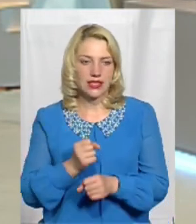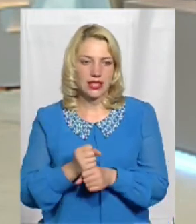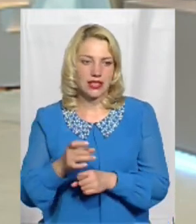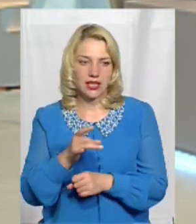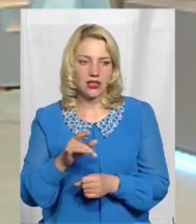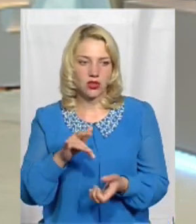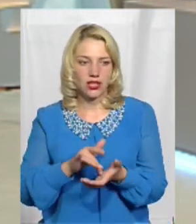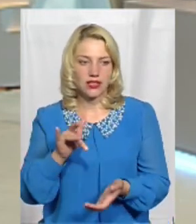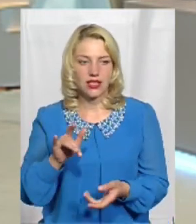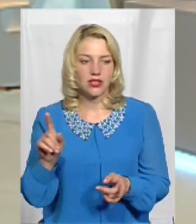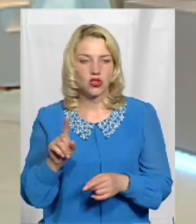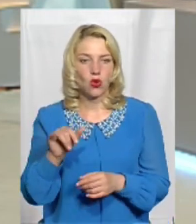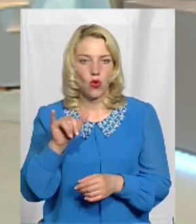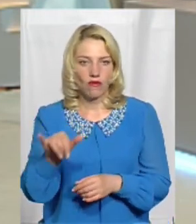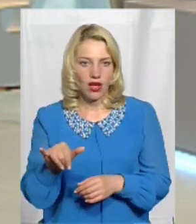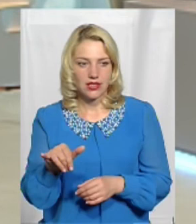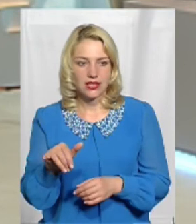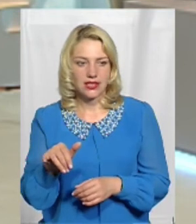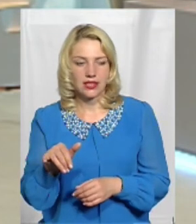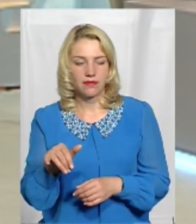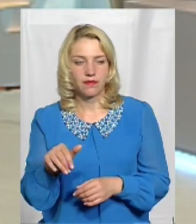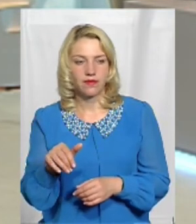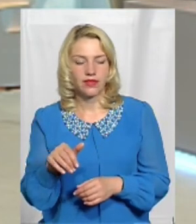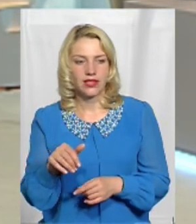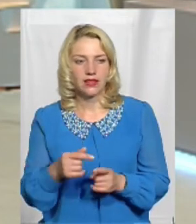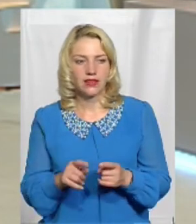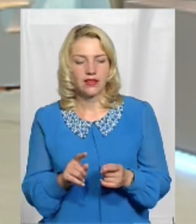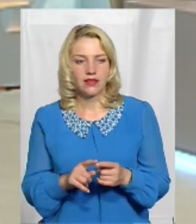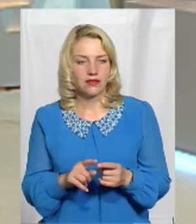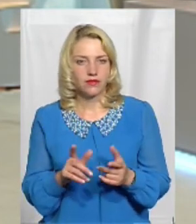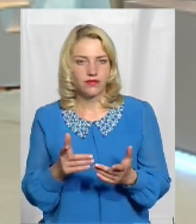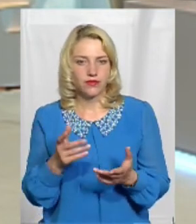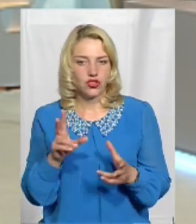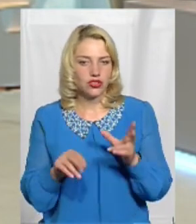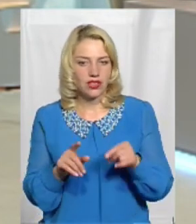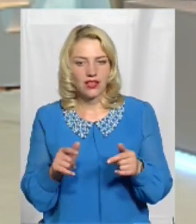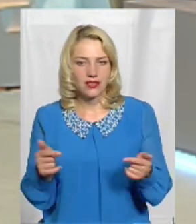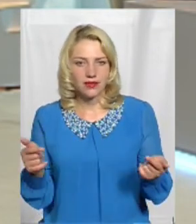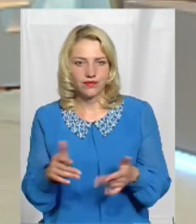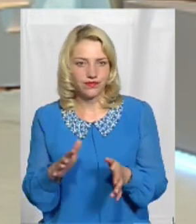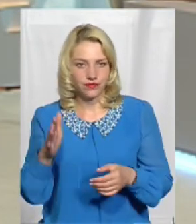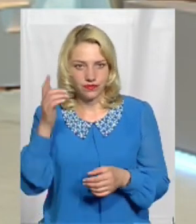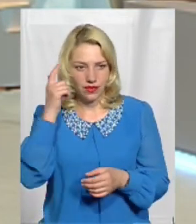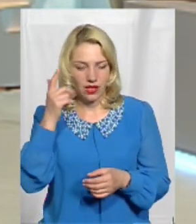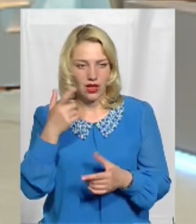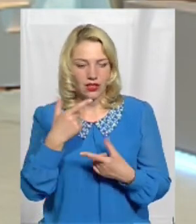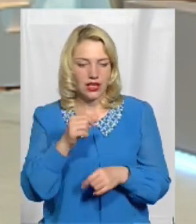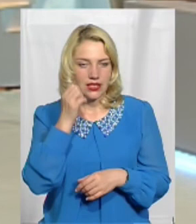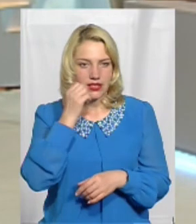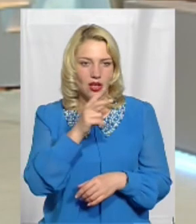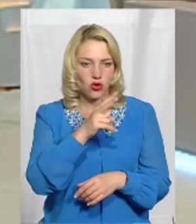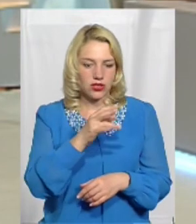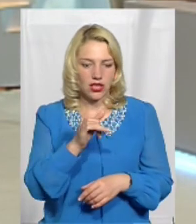центром Те, що у вас йде взагалі в розріз здорового гнузду Взять Староконстантинов і